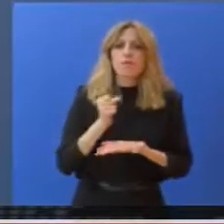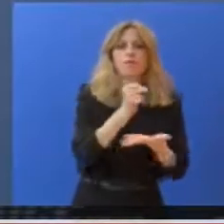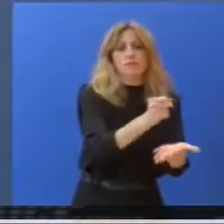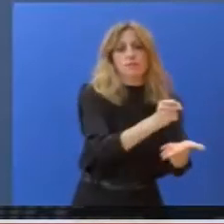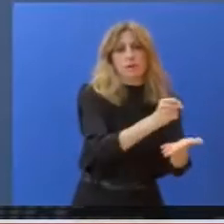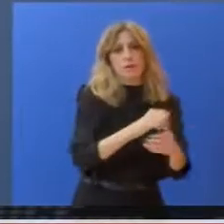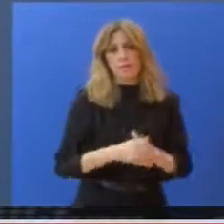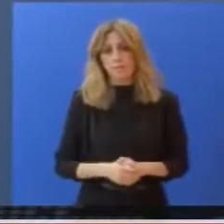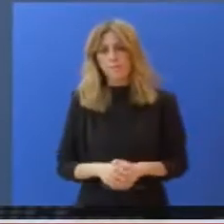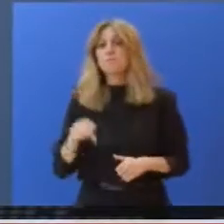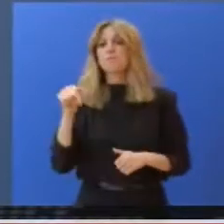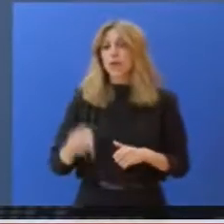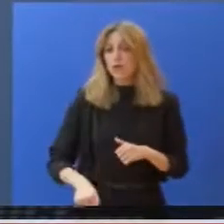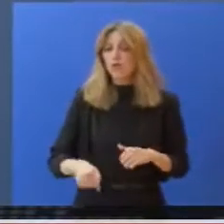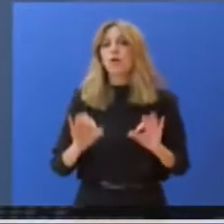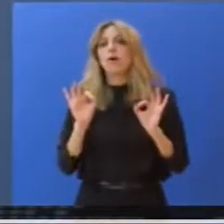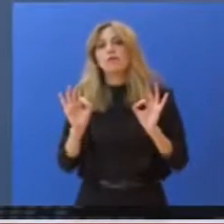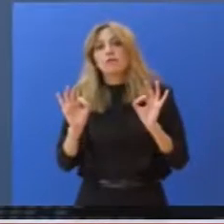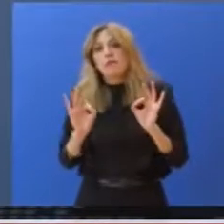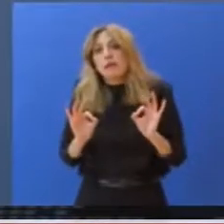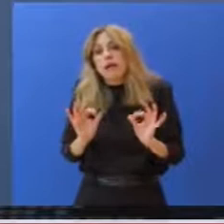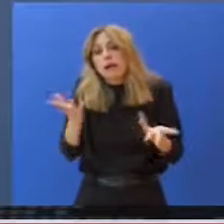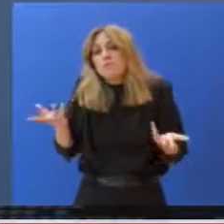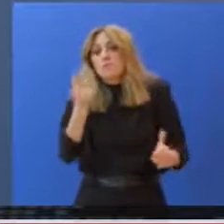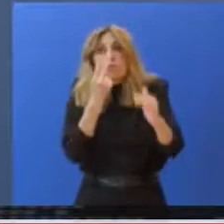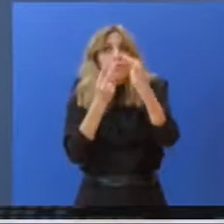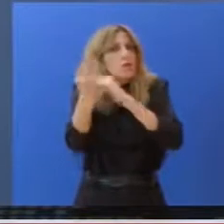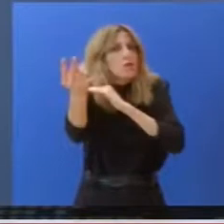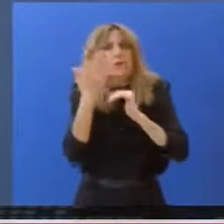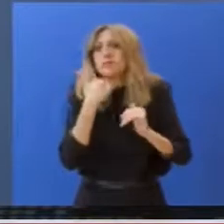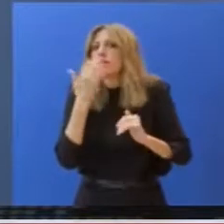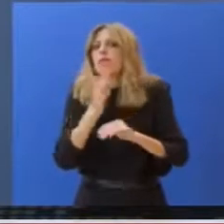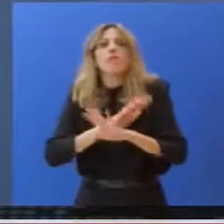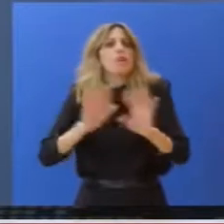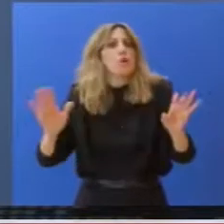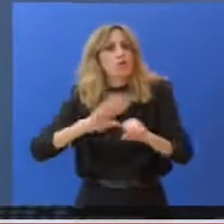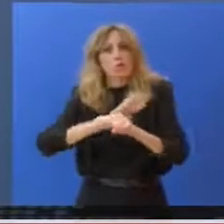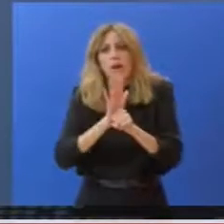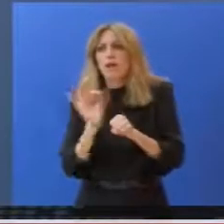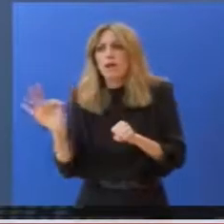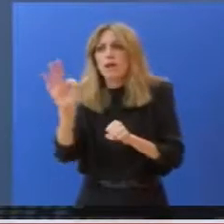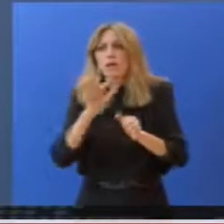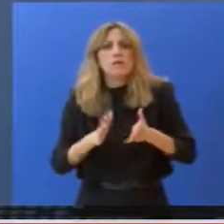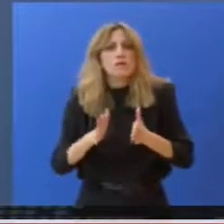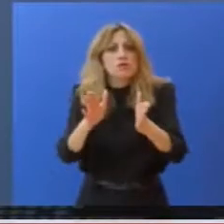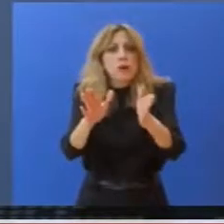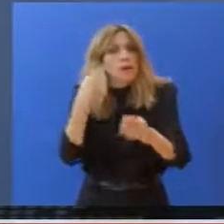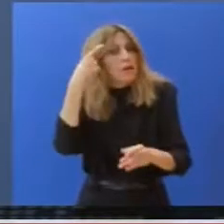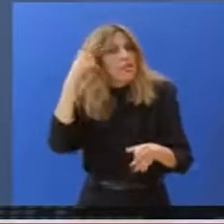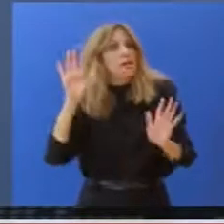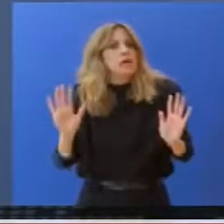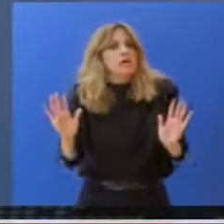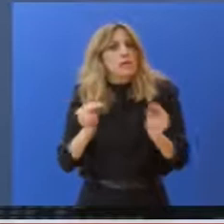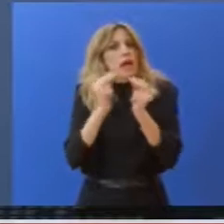Όμως, επειδή κανείς δεν μπορεί σήμερα να προλέψει την ακριβή διάρκεια της υγειονομικής κρίσης, κρατούμε εφεδρίες.